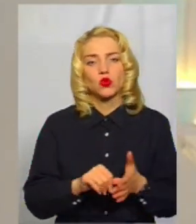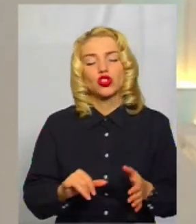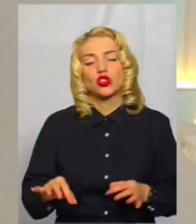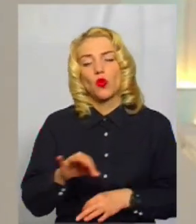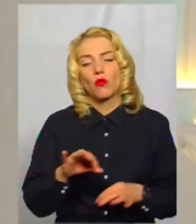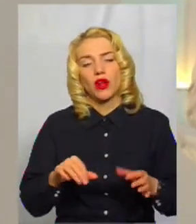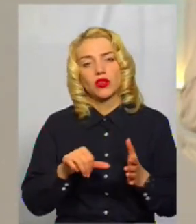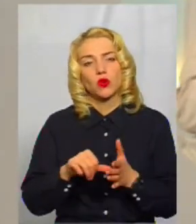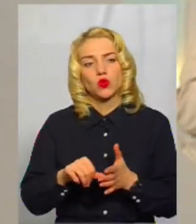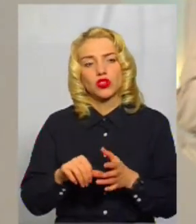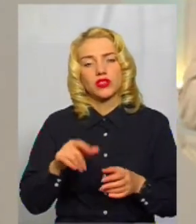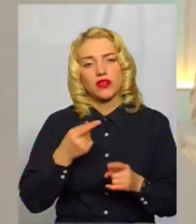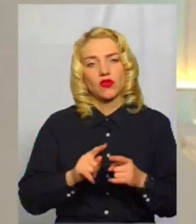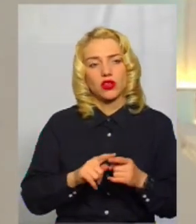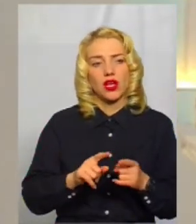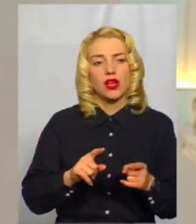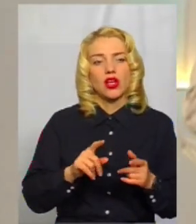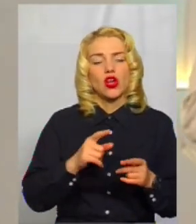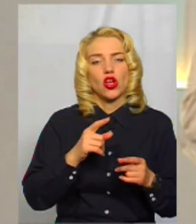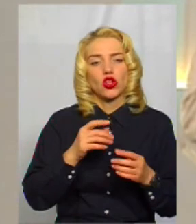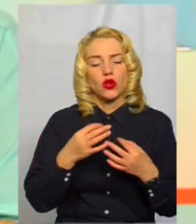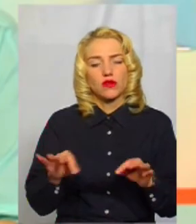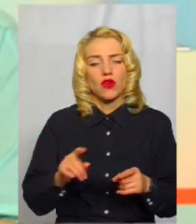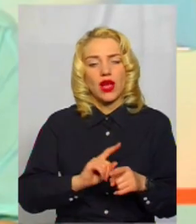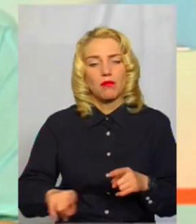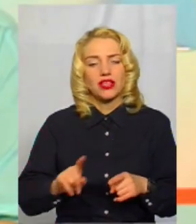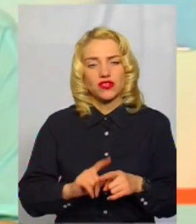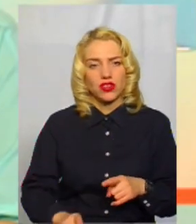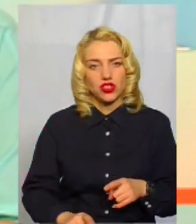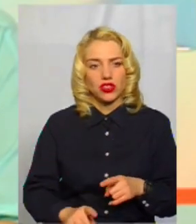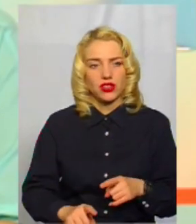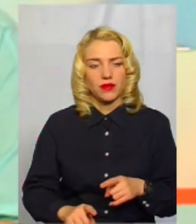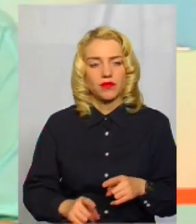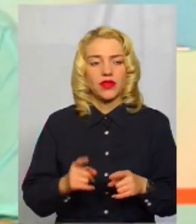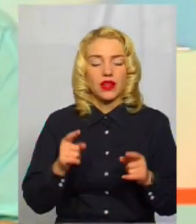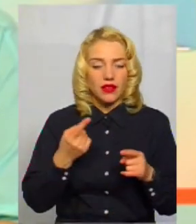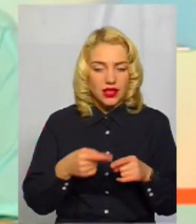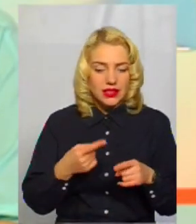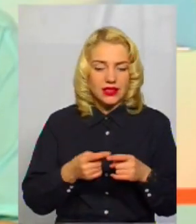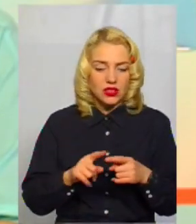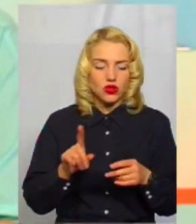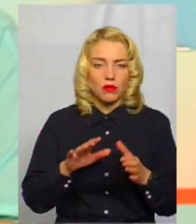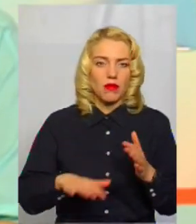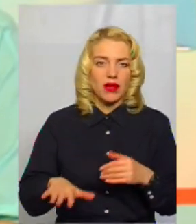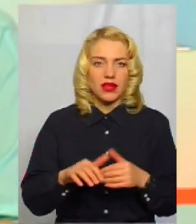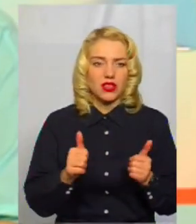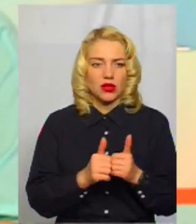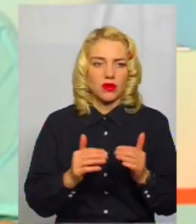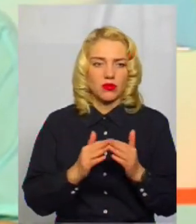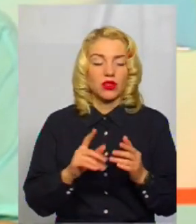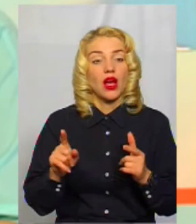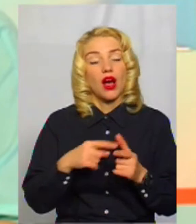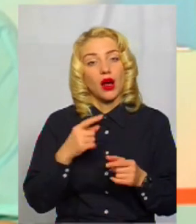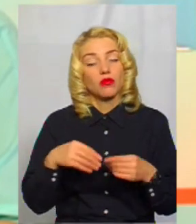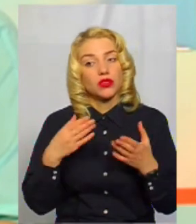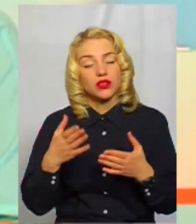проєкті участі, так, вона дозволяє пришвидшити, скажімо так, ремонт цього майданчика на прибутинковій території. Або подати свою